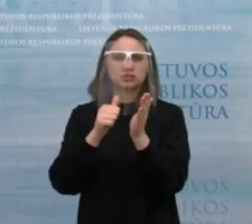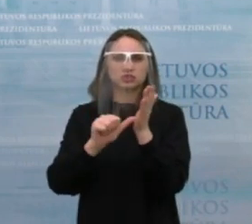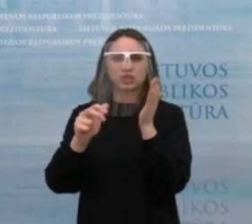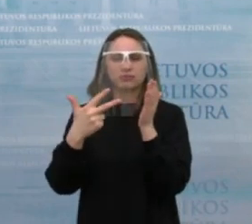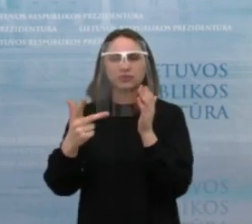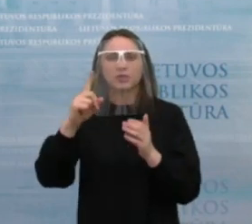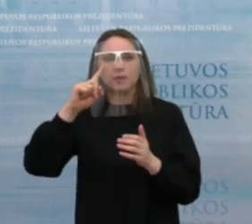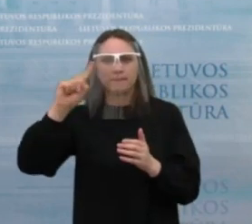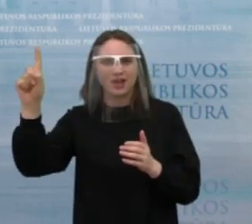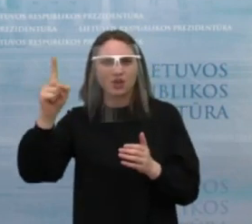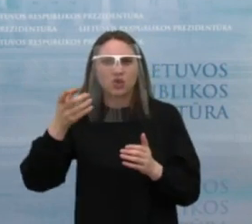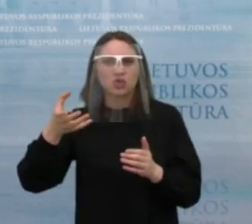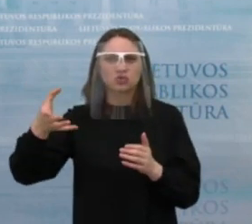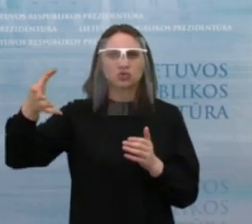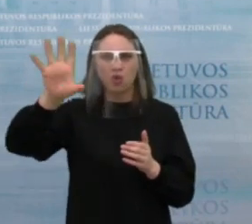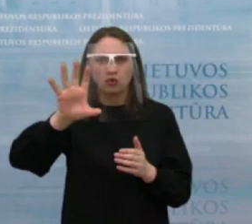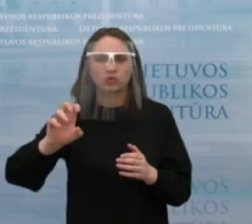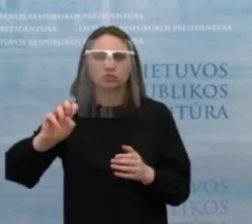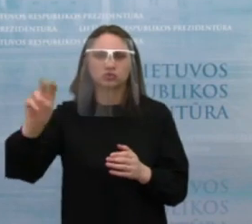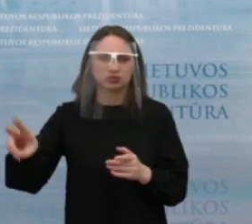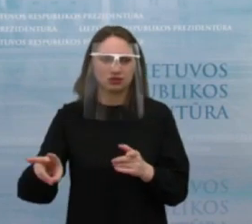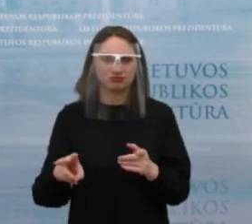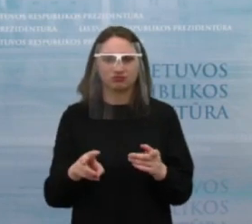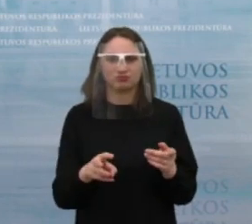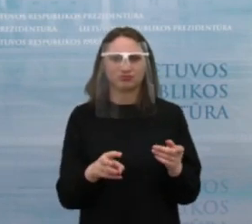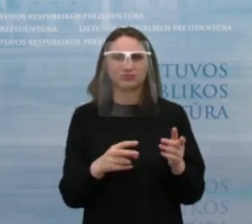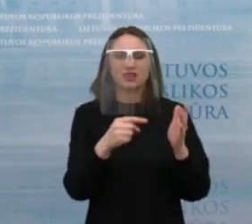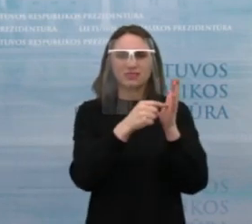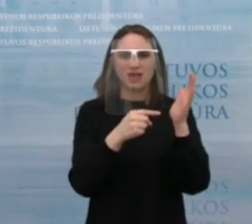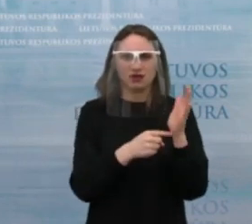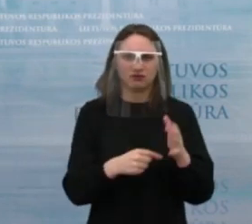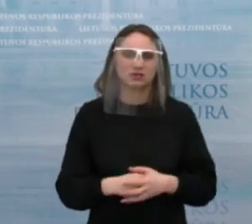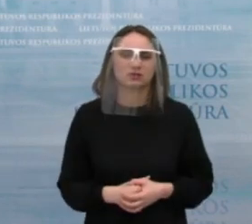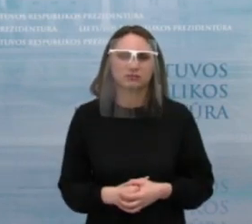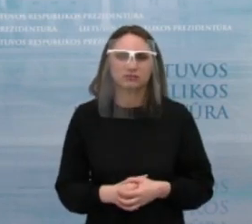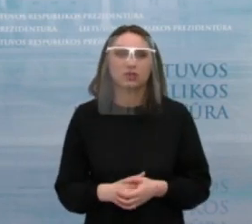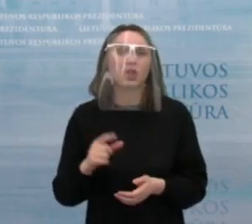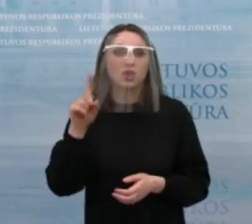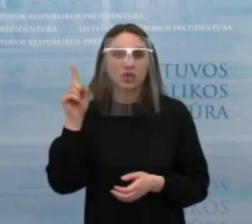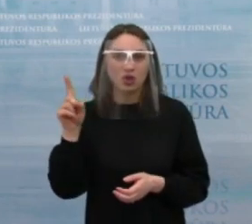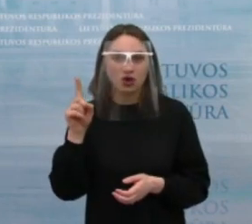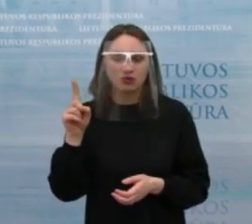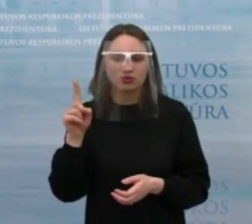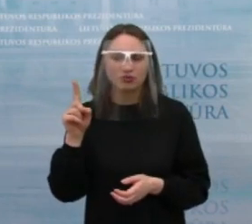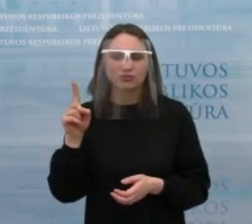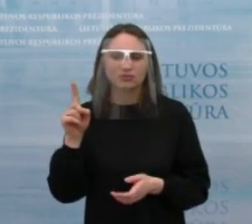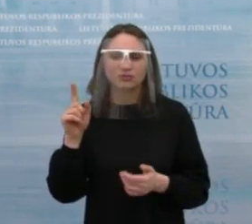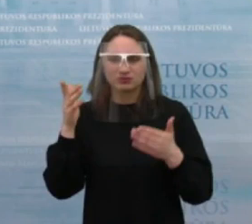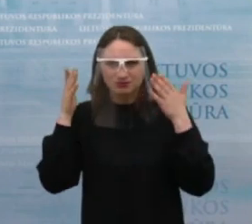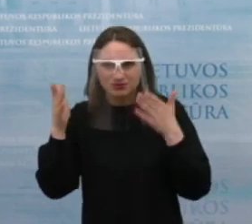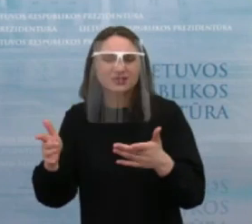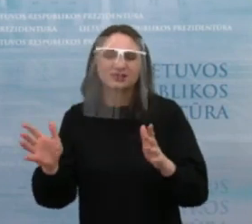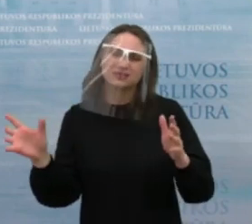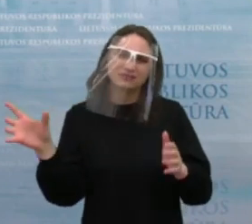didesnės negu šitos įmokos, tai yra tarifų klausimas. Tai jeigu mes norėtumėm didinti apriepti, mes